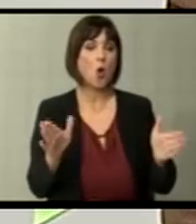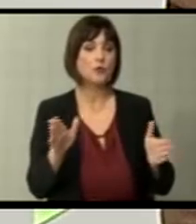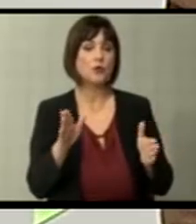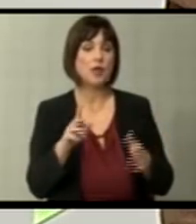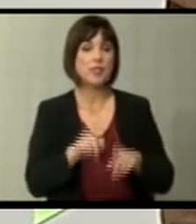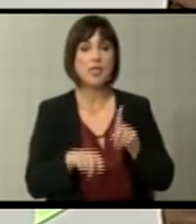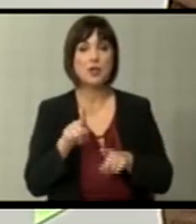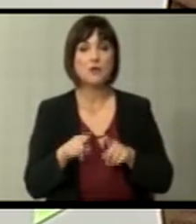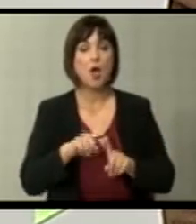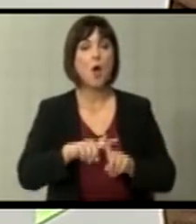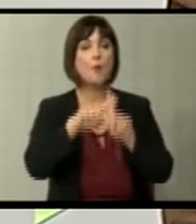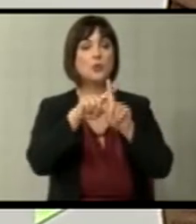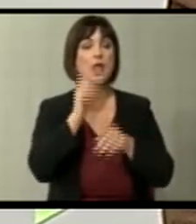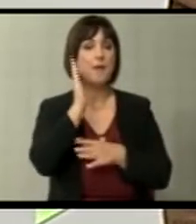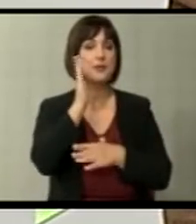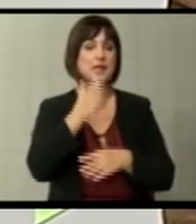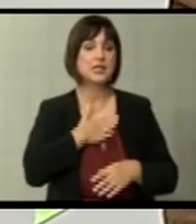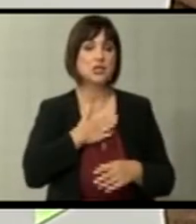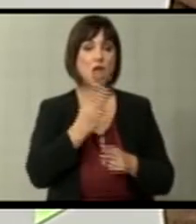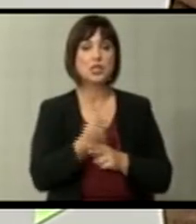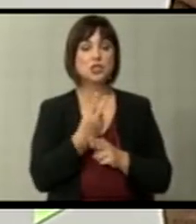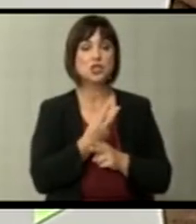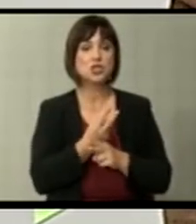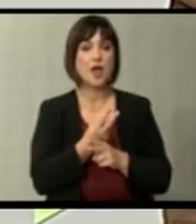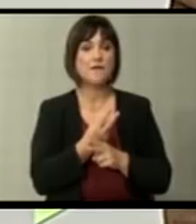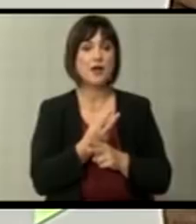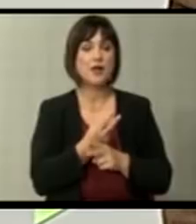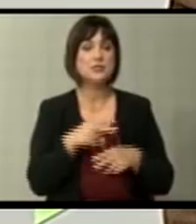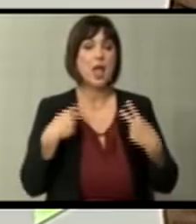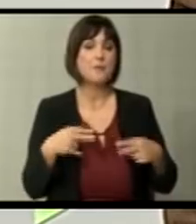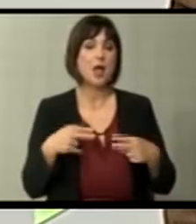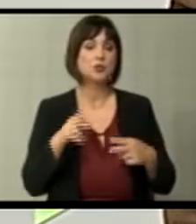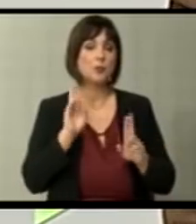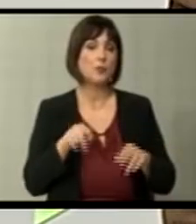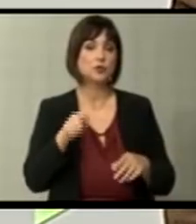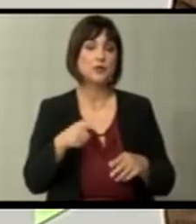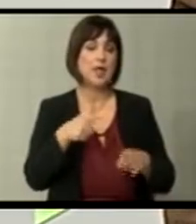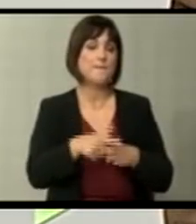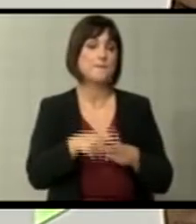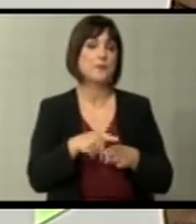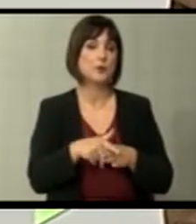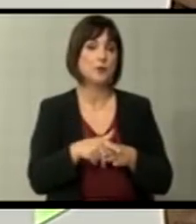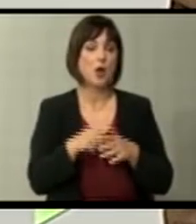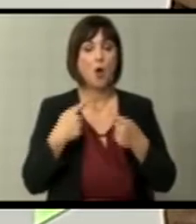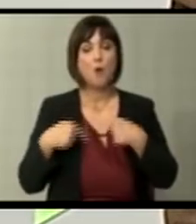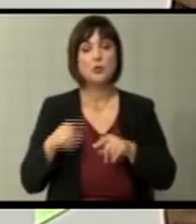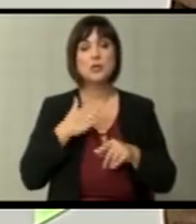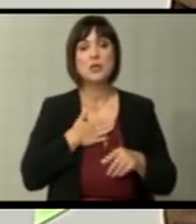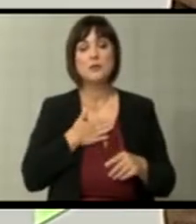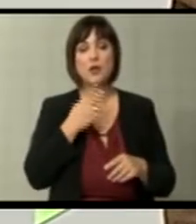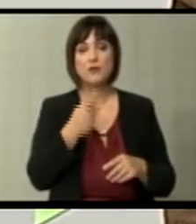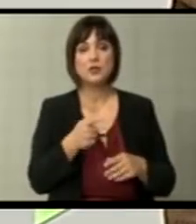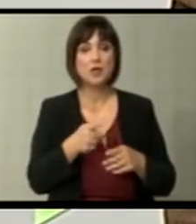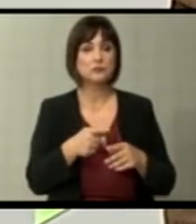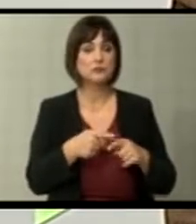некоја позитивна перспектива за нашата држава, се плашам дека може тоа да попречи. Особено имајќи ги предвид